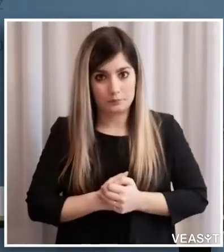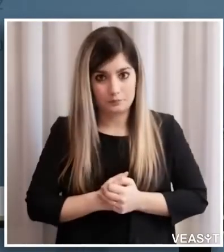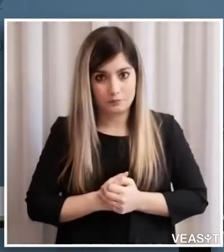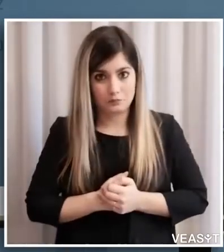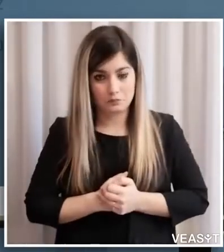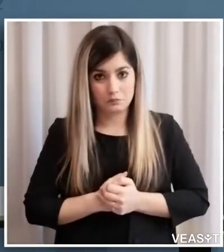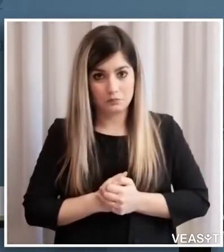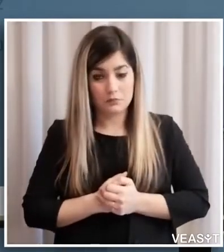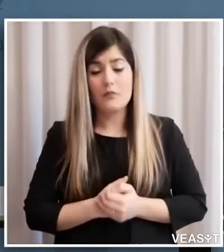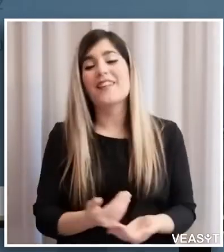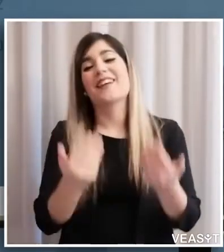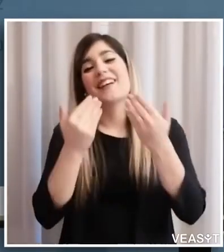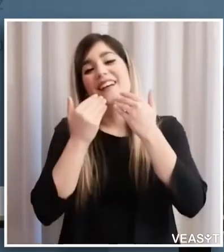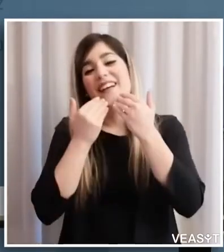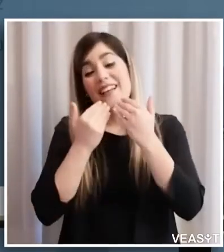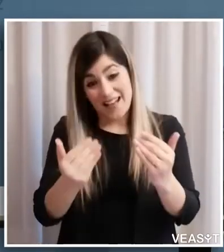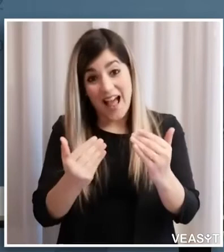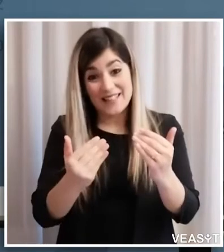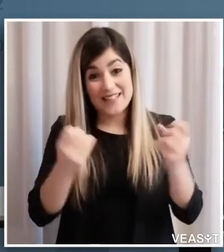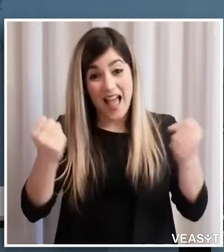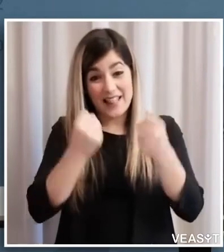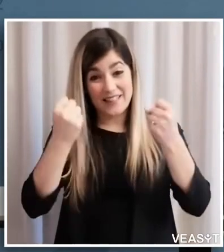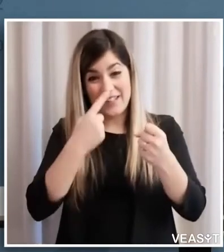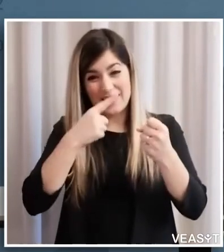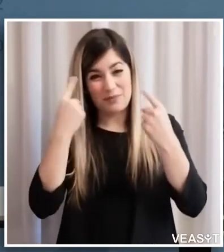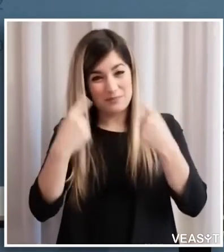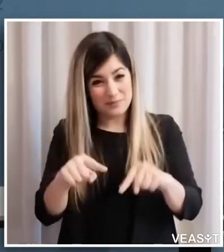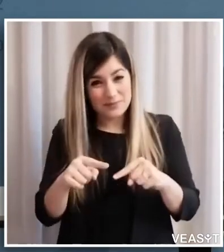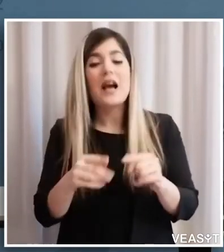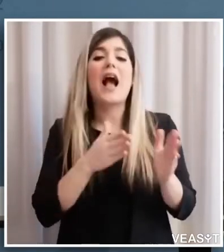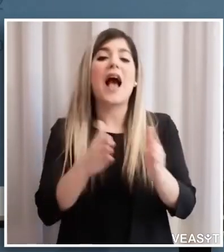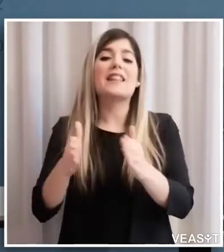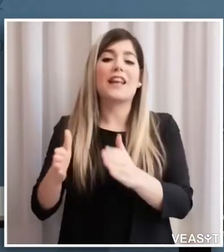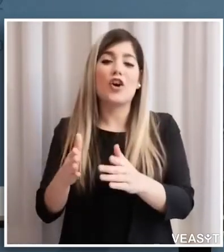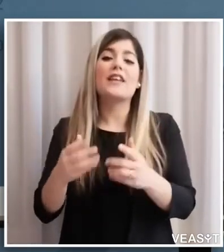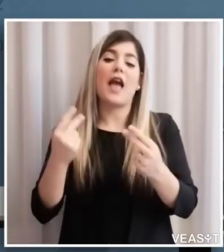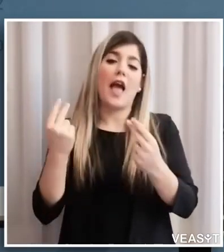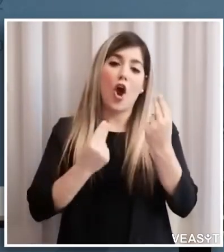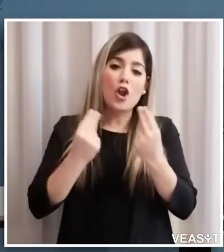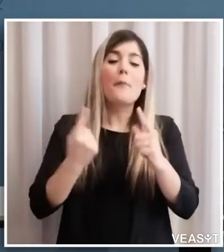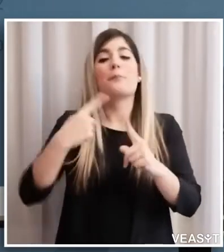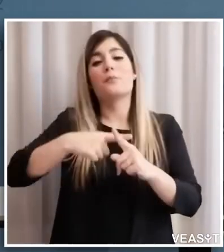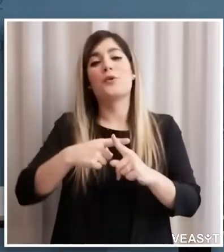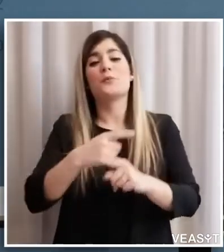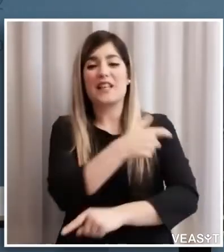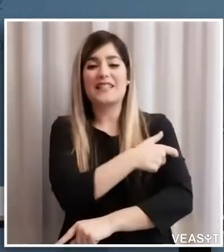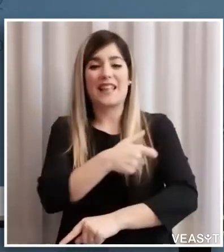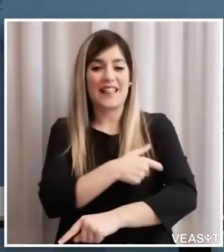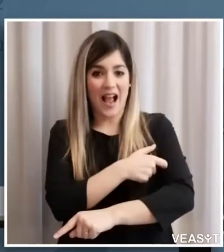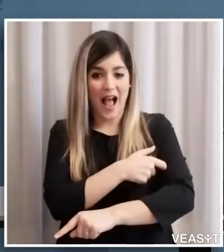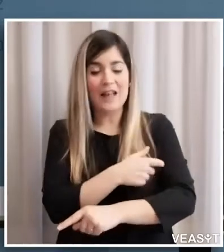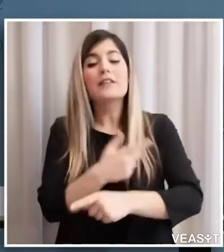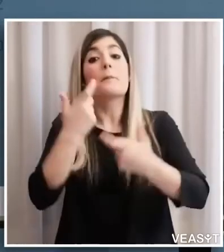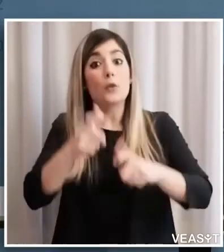Qui ringrazio anche per questa importante attività alle categorie economiche e ai sindacati che hanno dato le precise